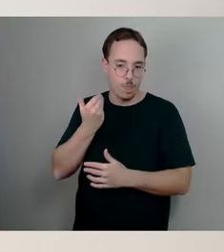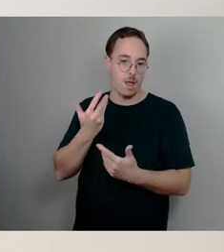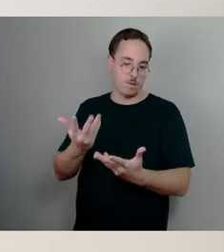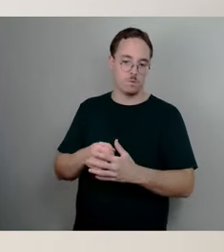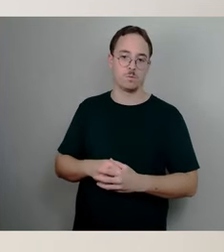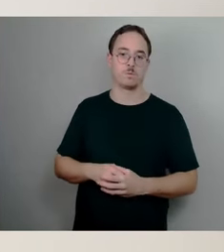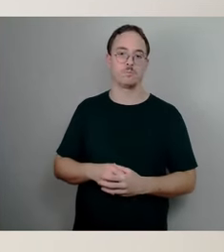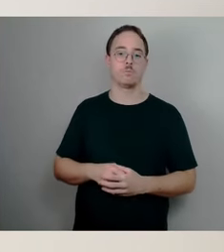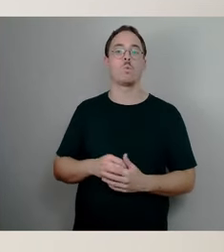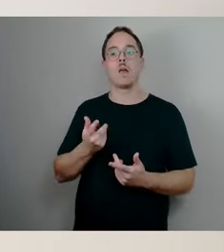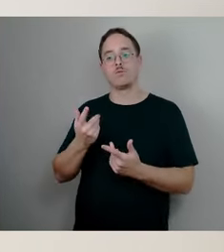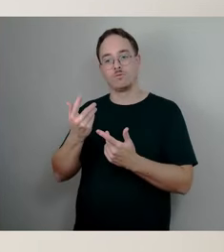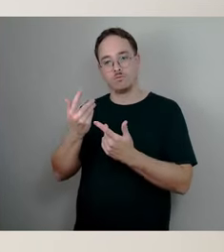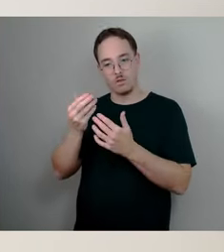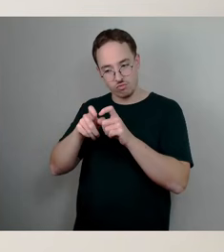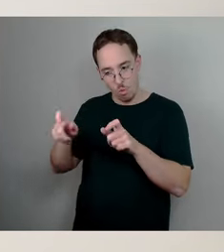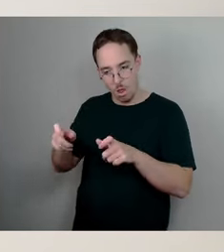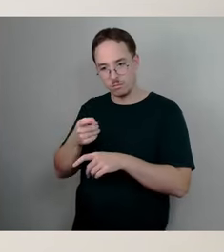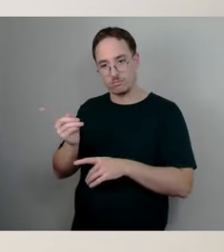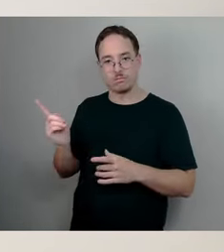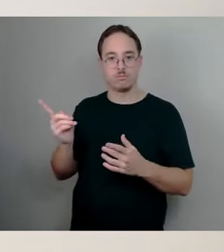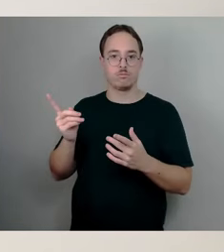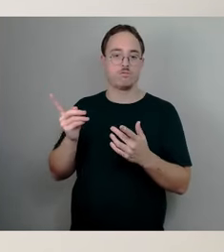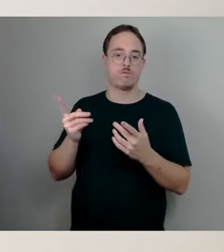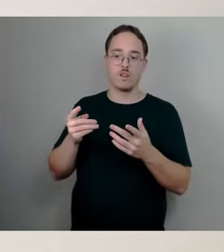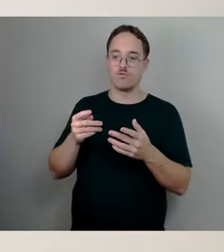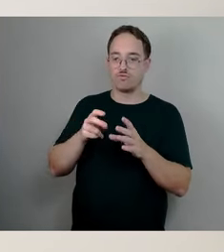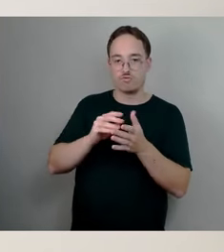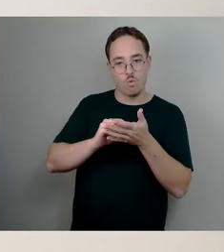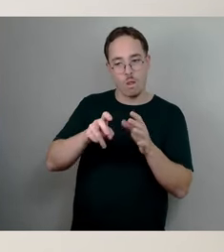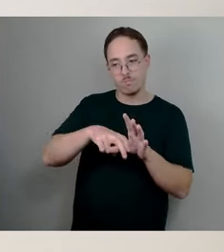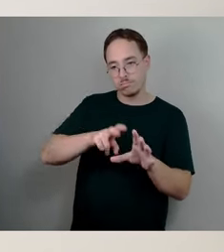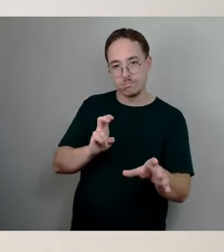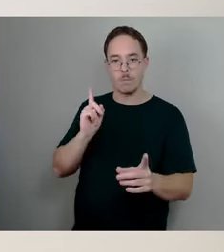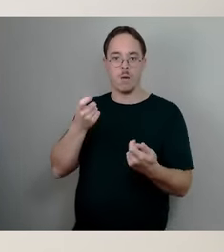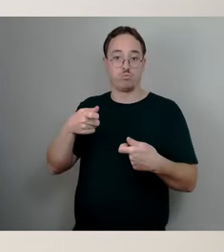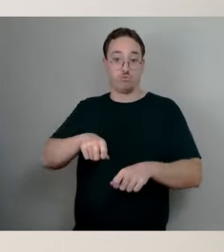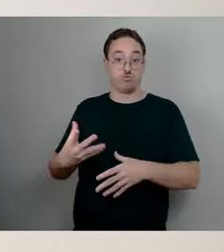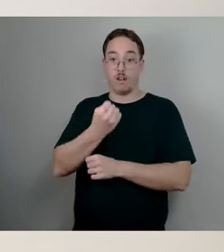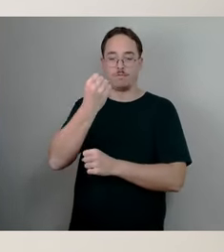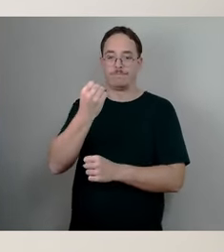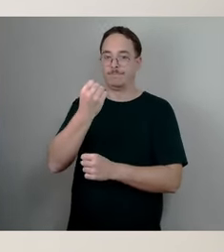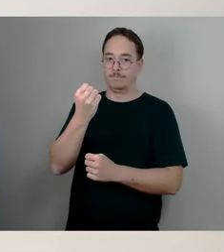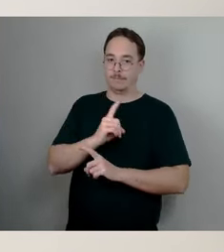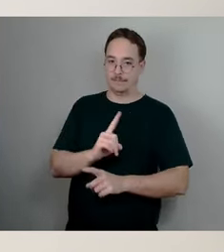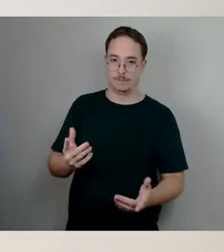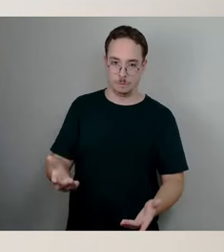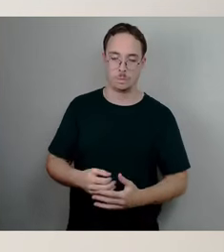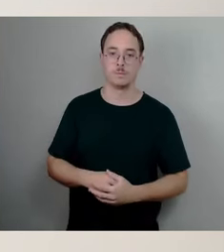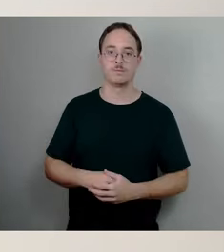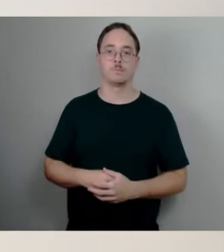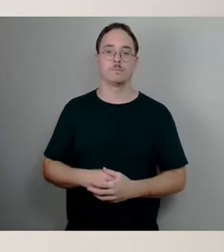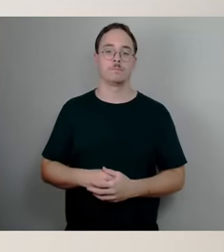und dann haben wir durch das Bildungsbüro erstellt einen sogenannten Benachteiligungsindex des Stadtraumes, der also auch nochmal eine Rolle